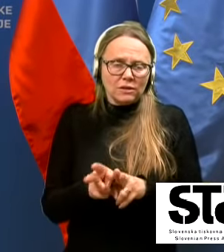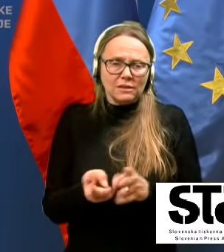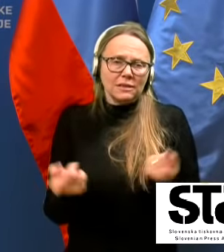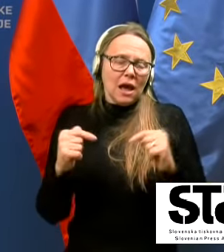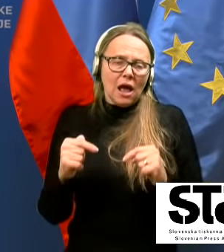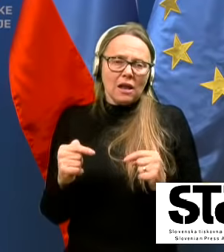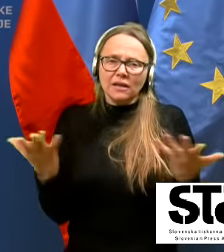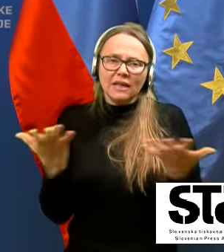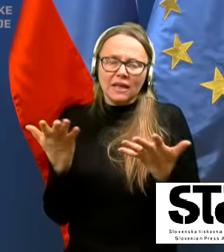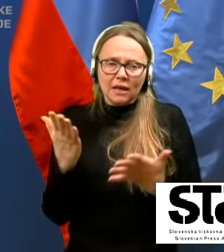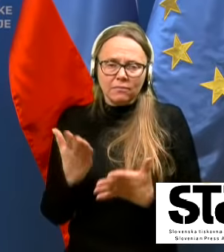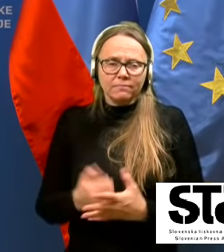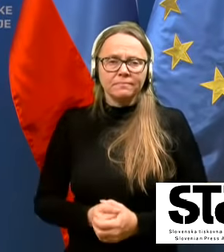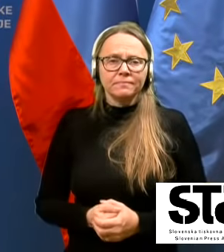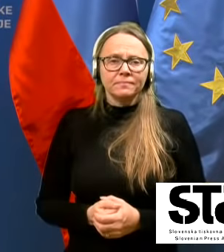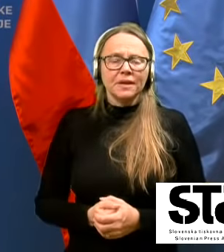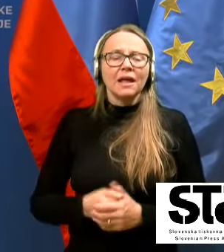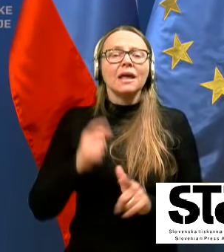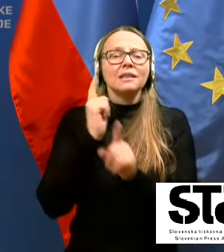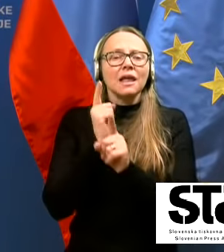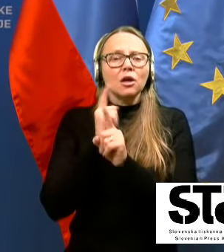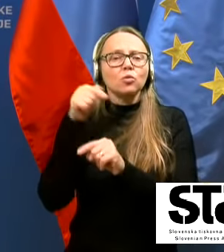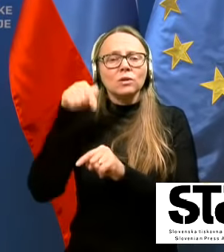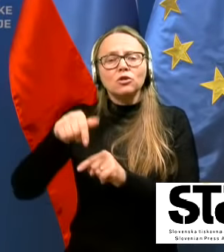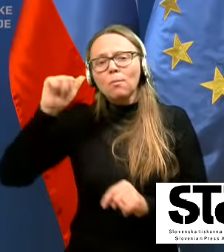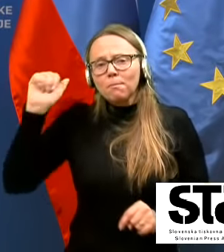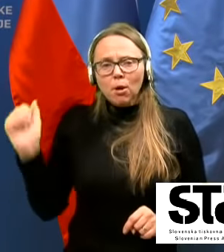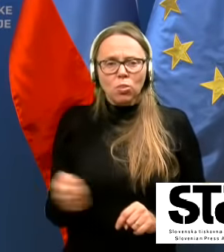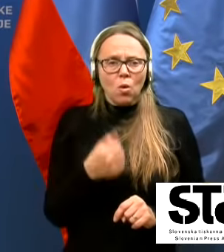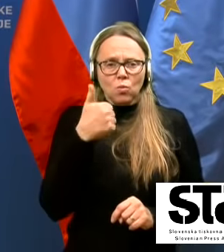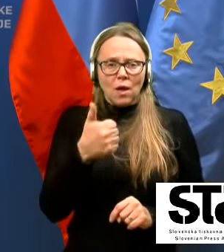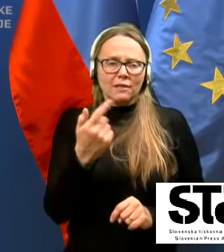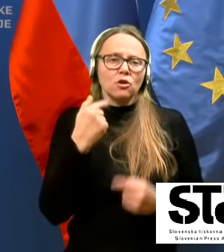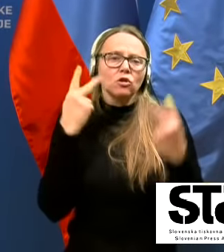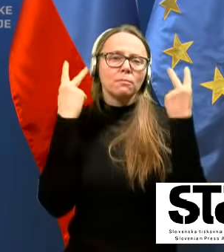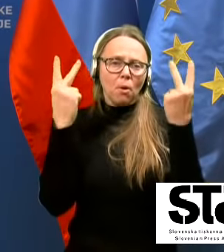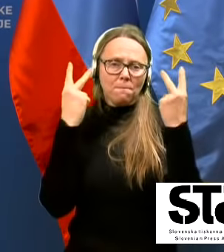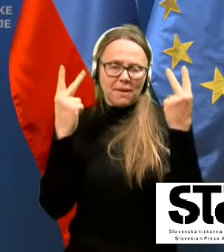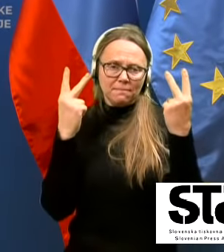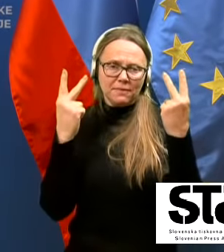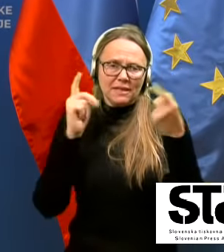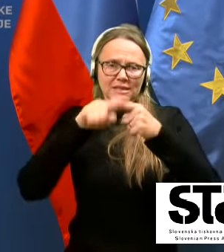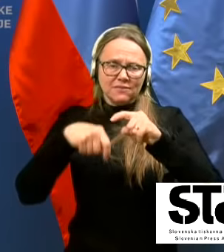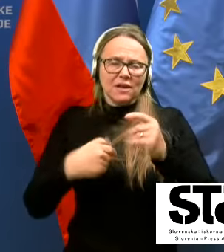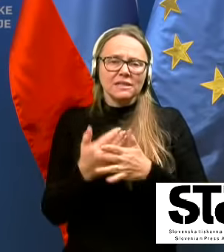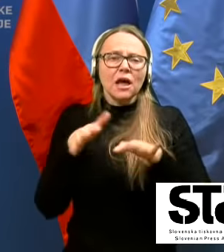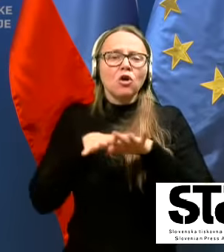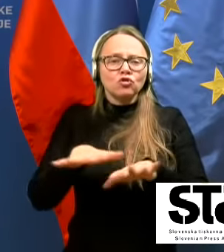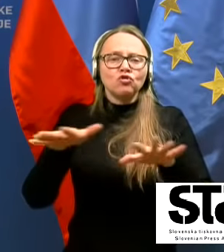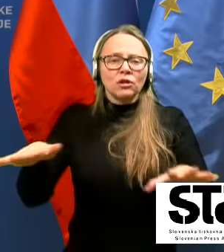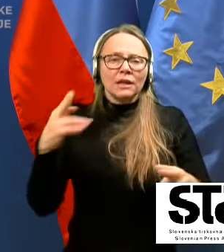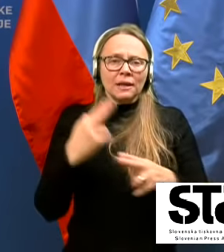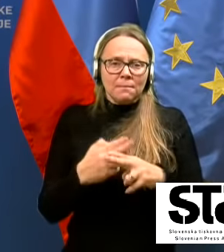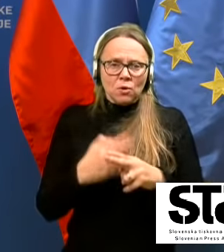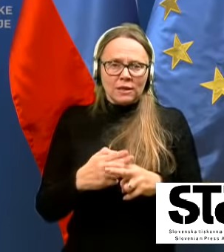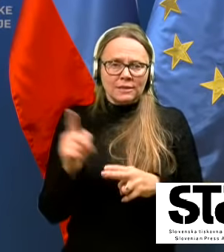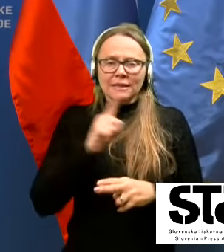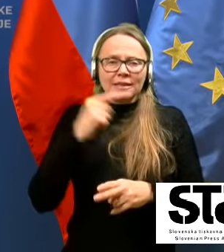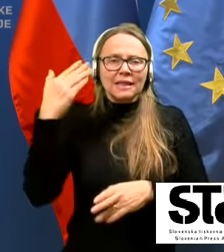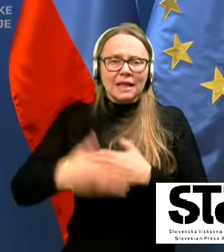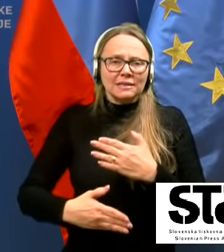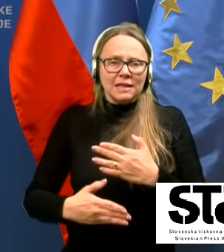in da je tudi to ponovno eden od pomembnih faktorjev za širjanje bolezni in ne